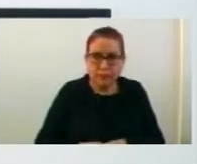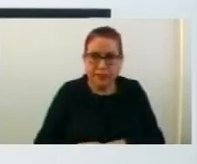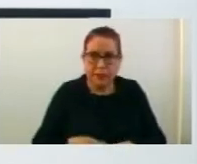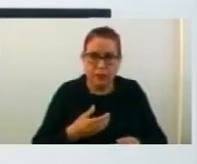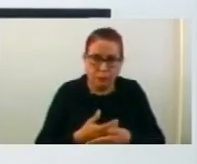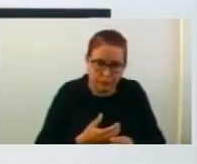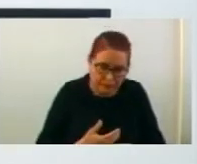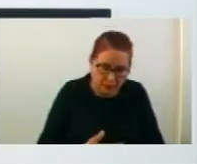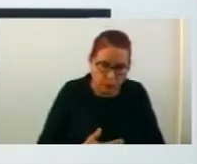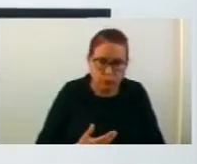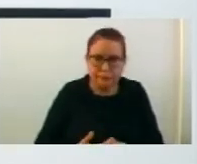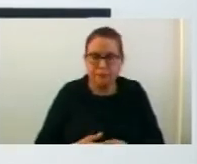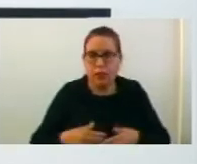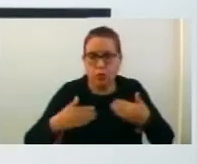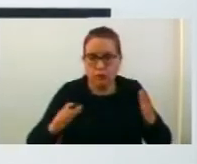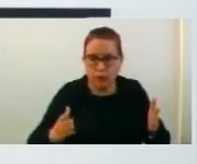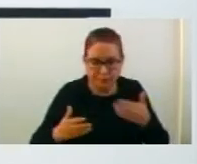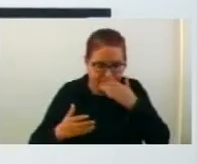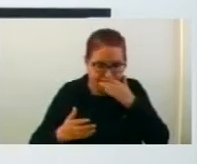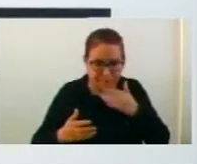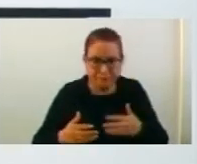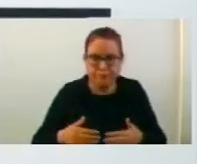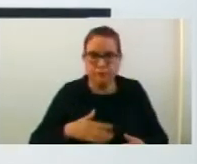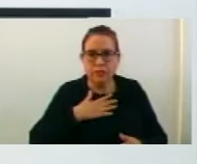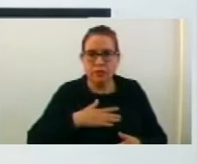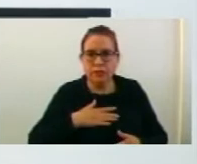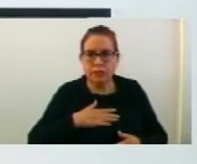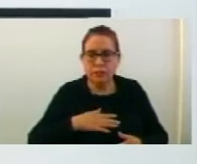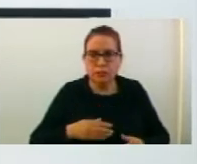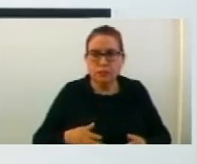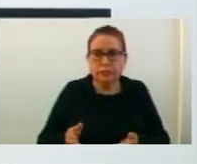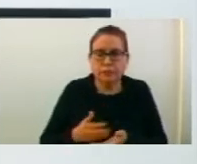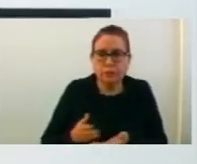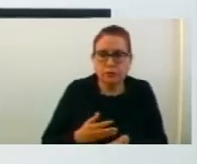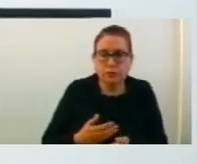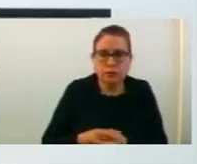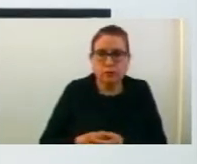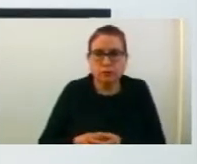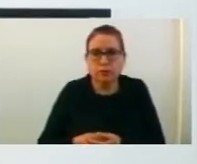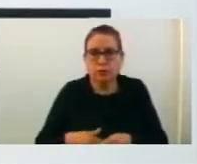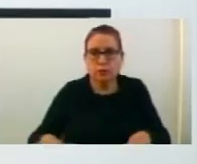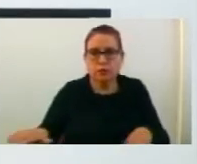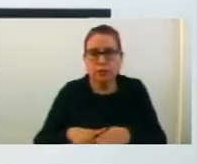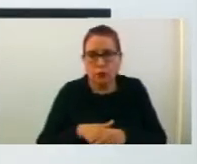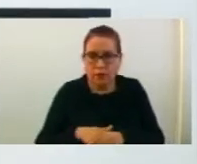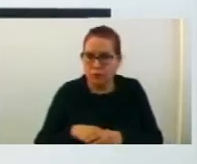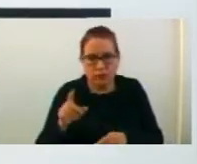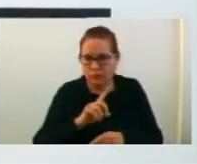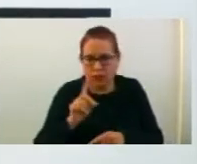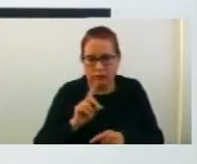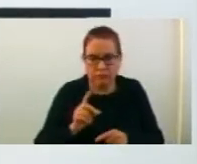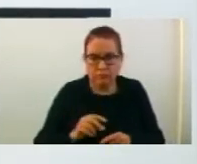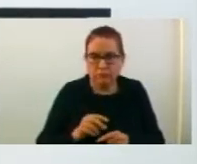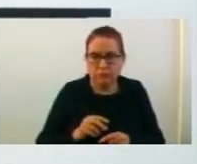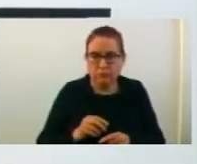основа на јавна набавка, имаме ангажирани, меѓутоа никако вработени, затоа